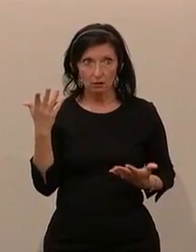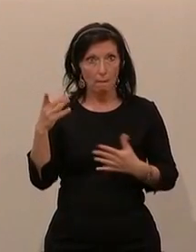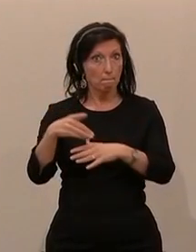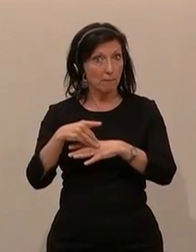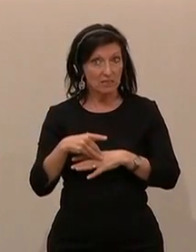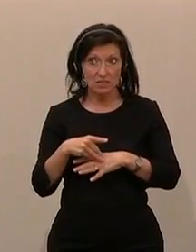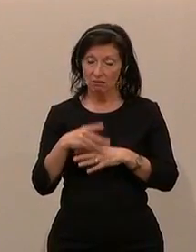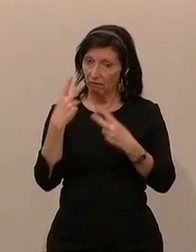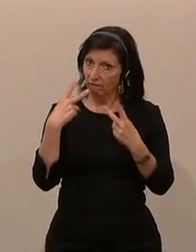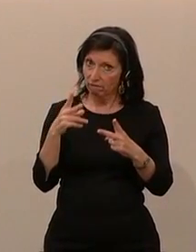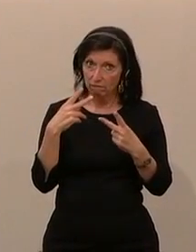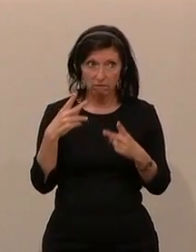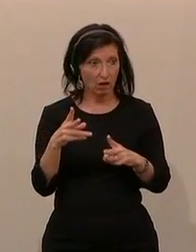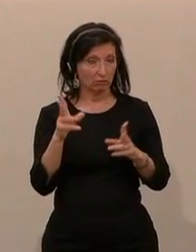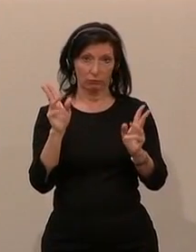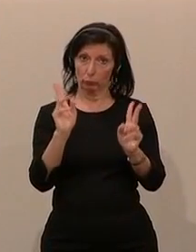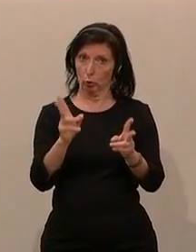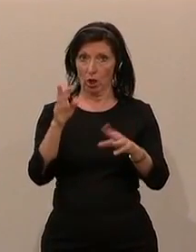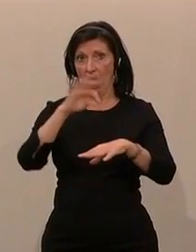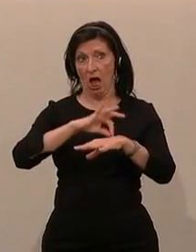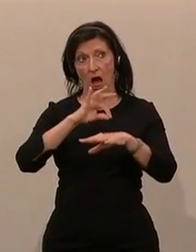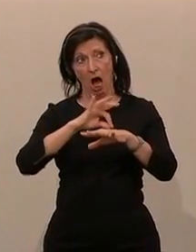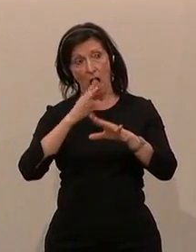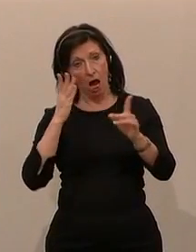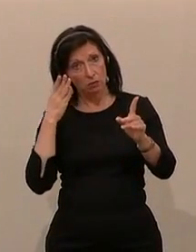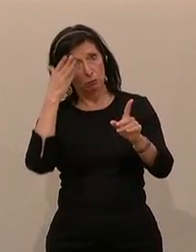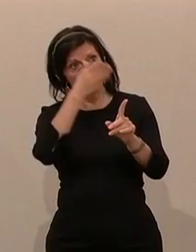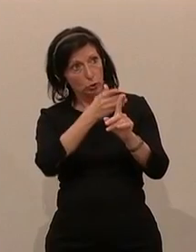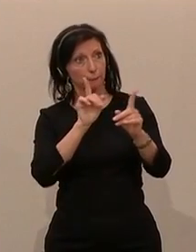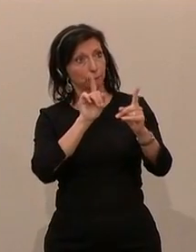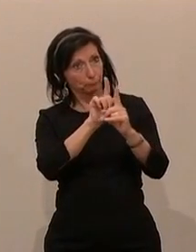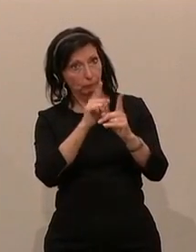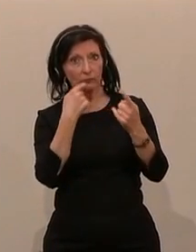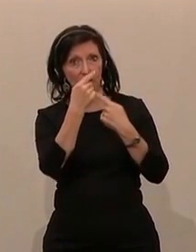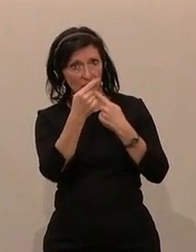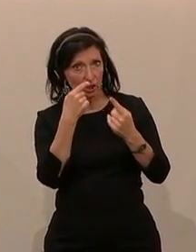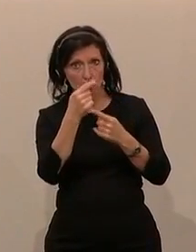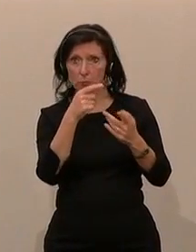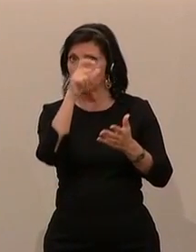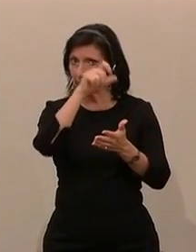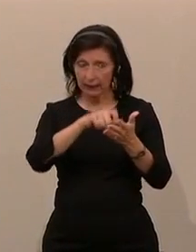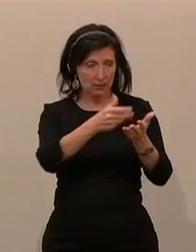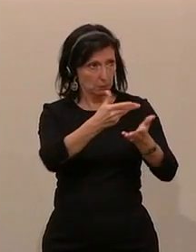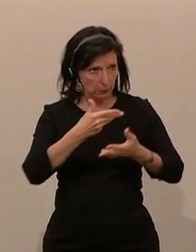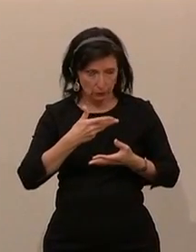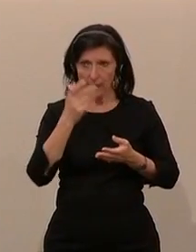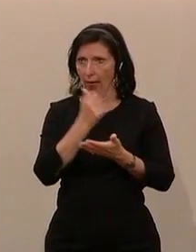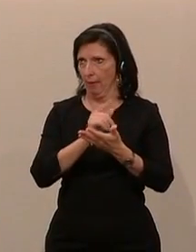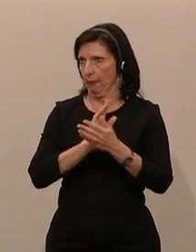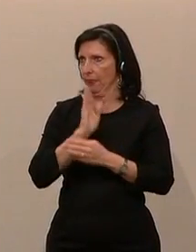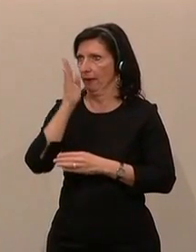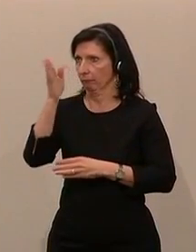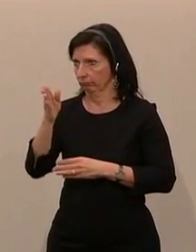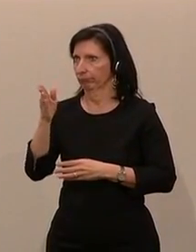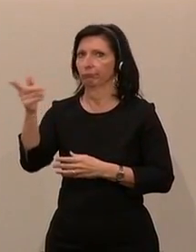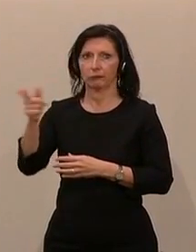nach wie vor ganz einfach zum Arzt gehen, mit ihm ein Gespräch führen, das Rezept einlösen, in die Apotheke gehen und sich sein